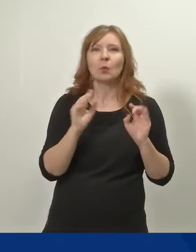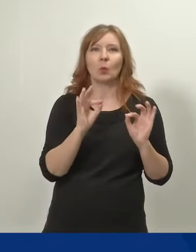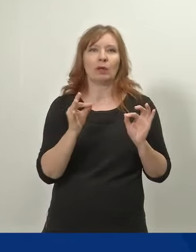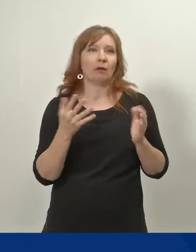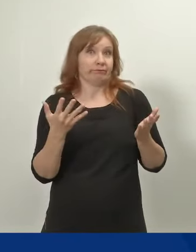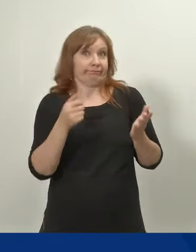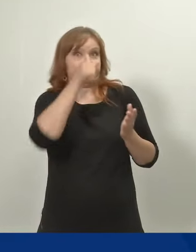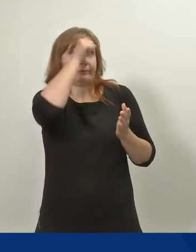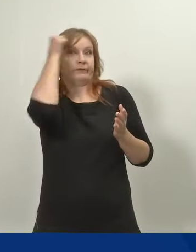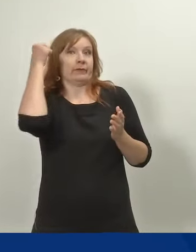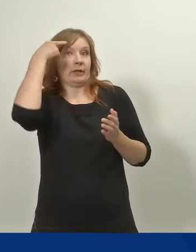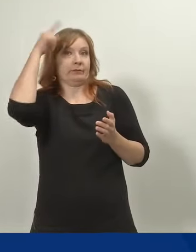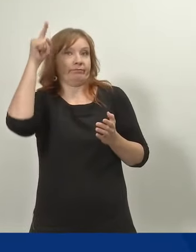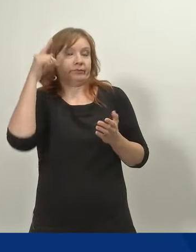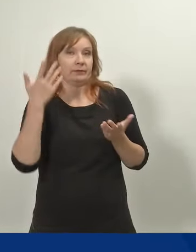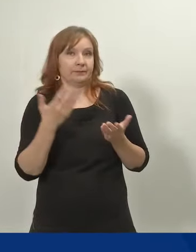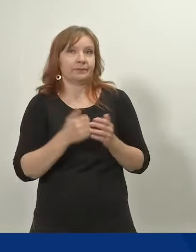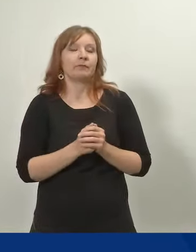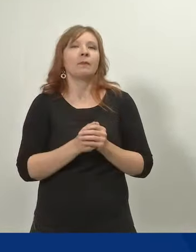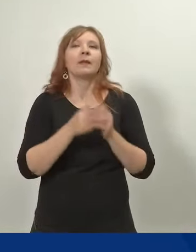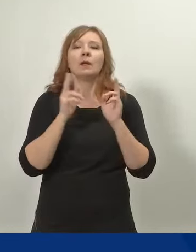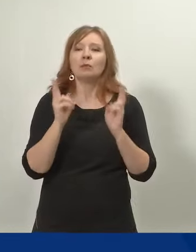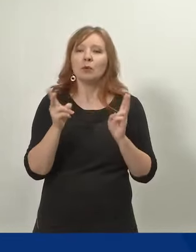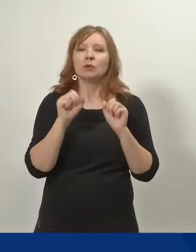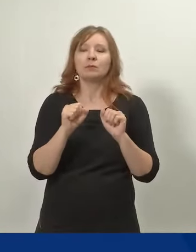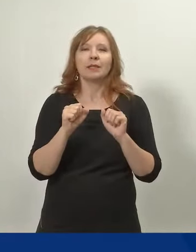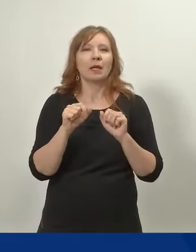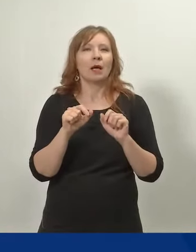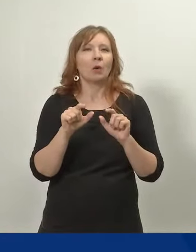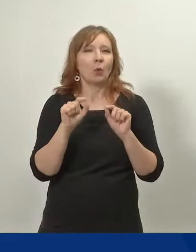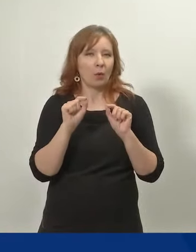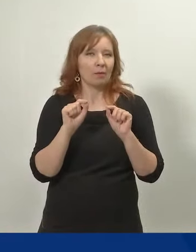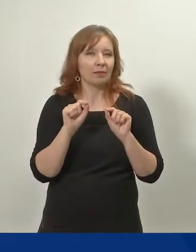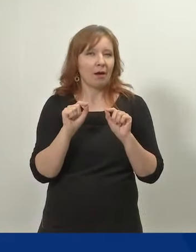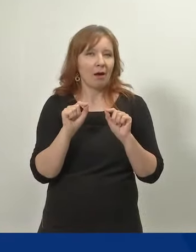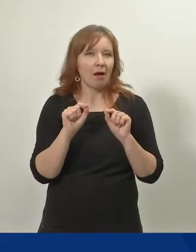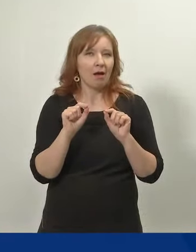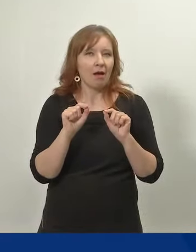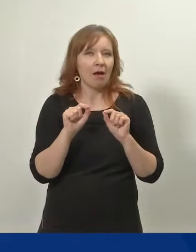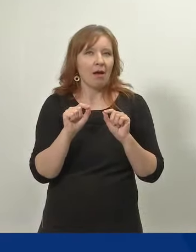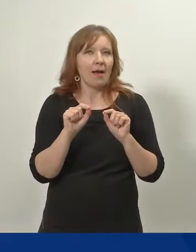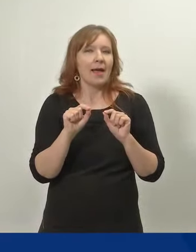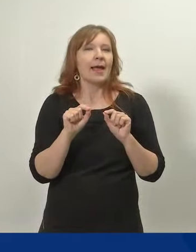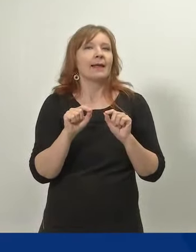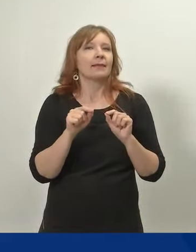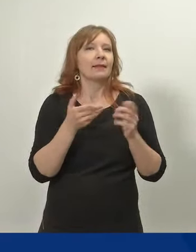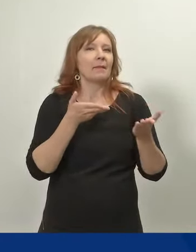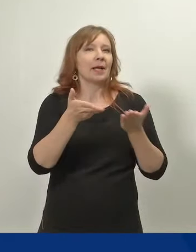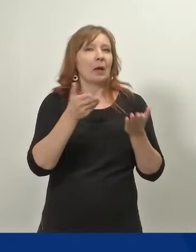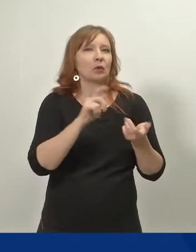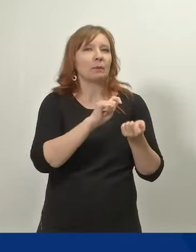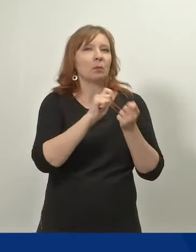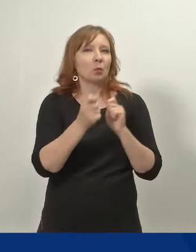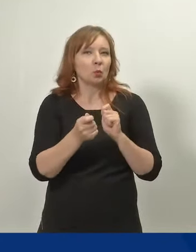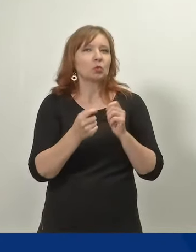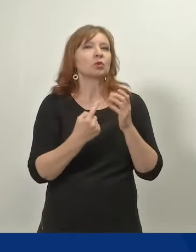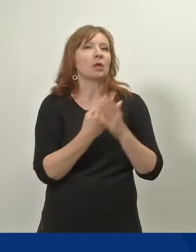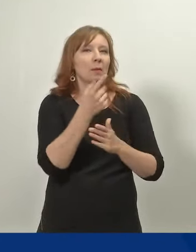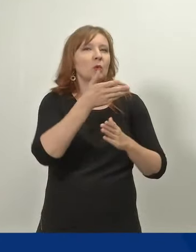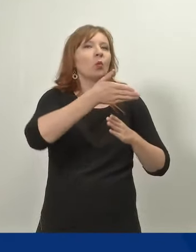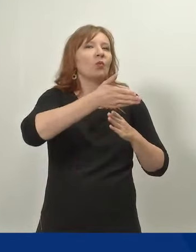vielä erottaa se, että tässä varmasti tapahtuu pikkuhiljaa tällaista käyttäytymisen muutosta.